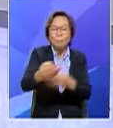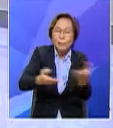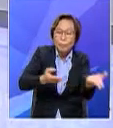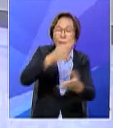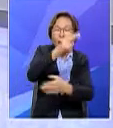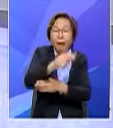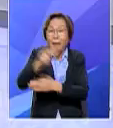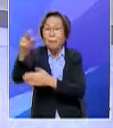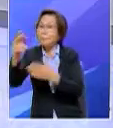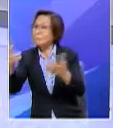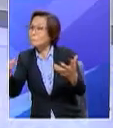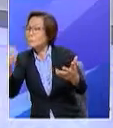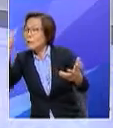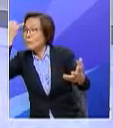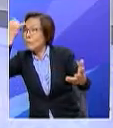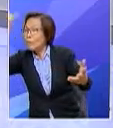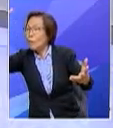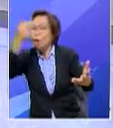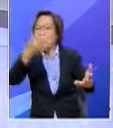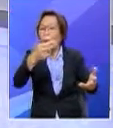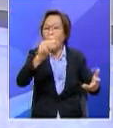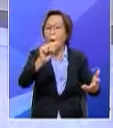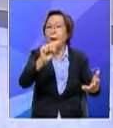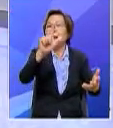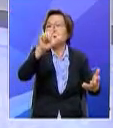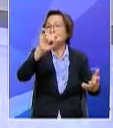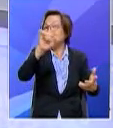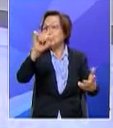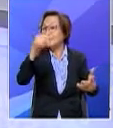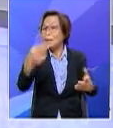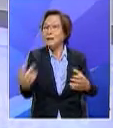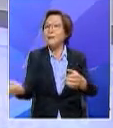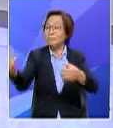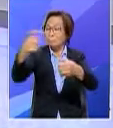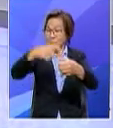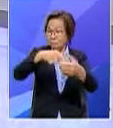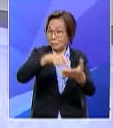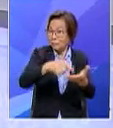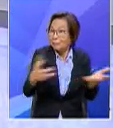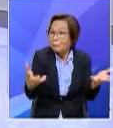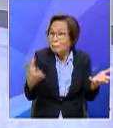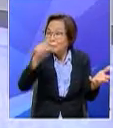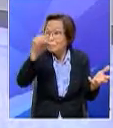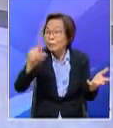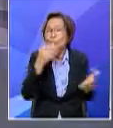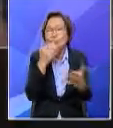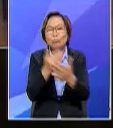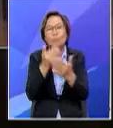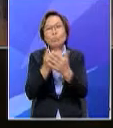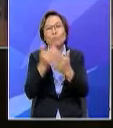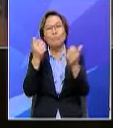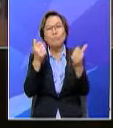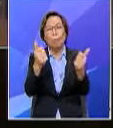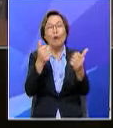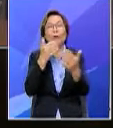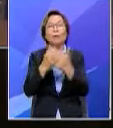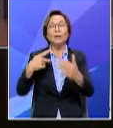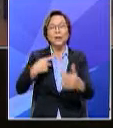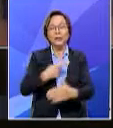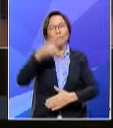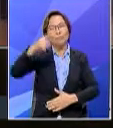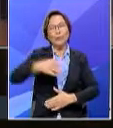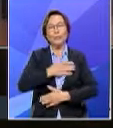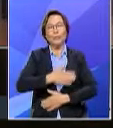bagaimana pandangan Heliza dalam hal ini sesuatu perkara baik kita kan kita perlukan satu